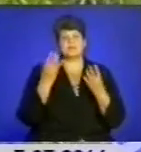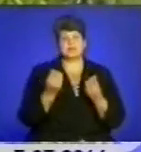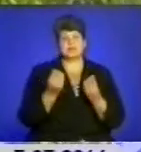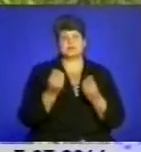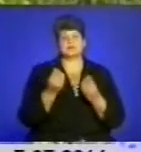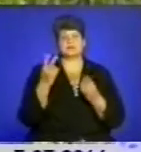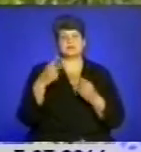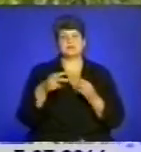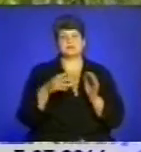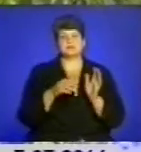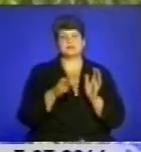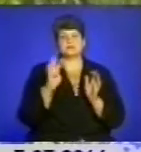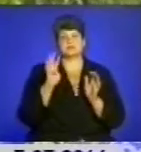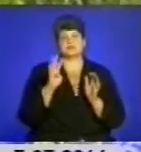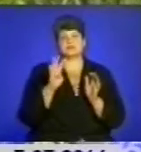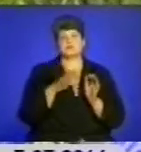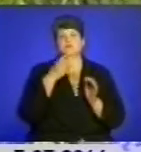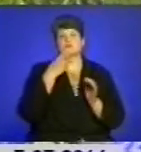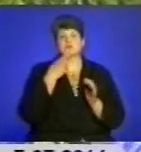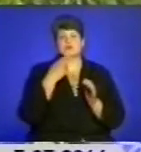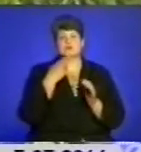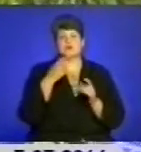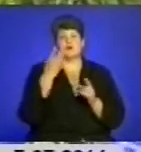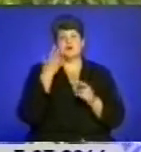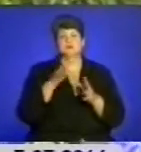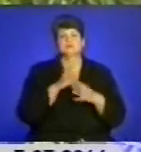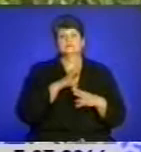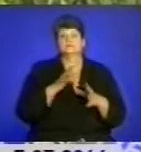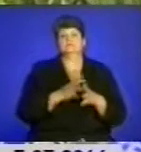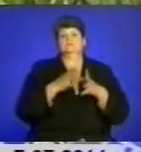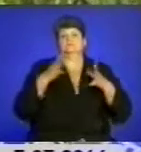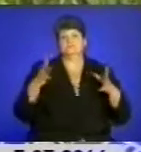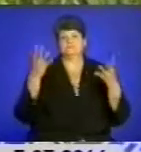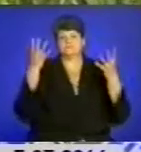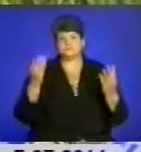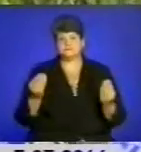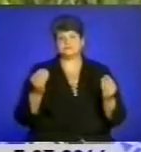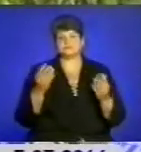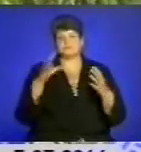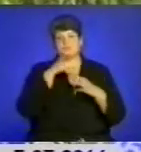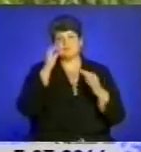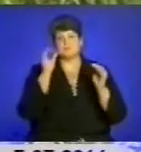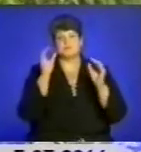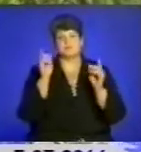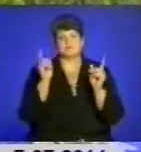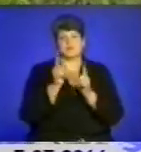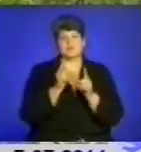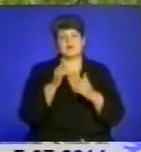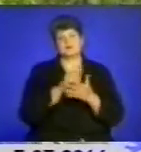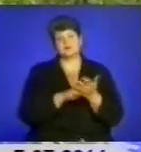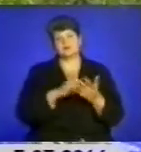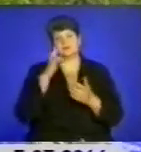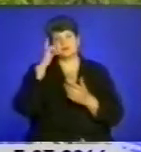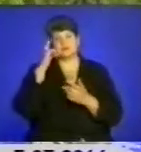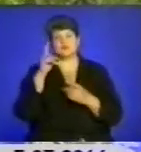був такий час, коли світловий день був найдовший, а ніч найкоротшою. І вважалося, що далі сонце вже йде до